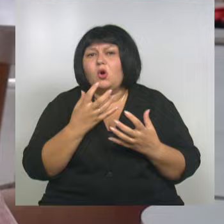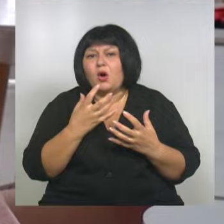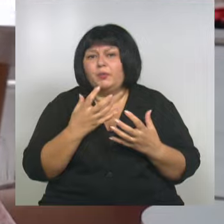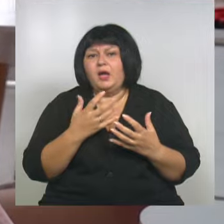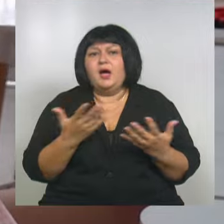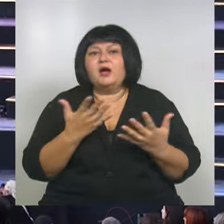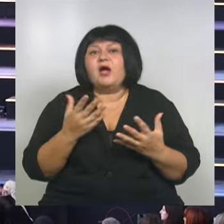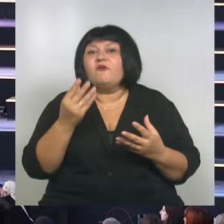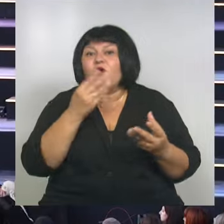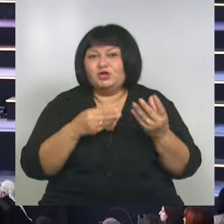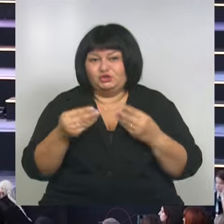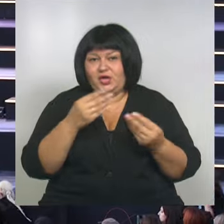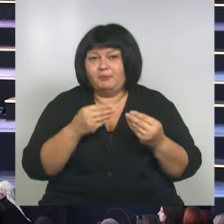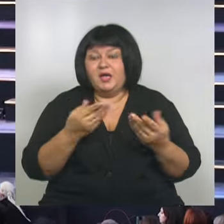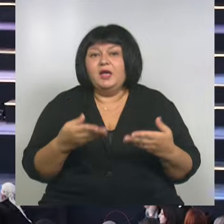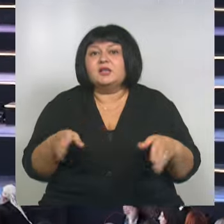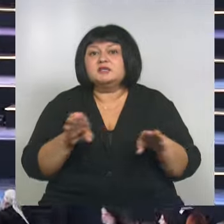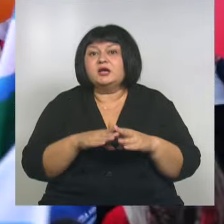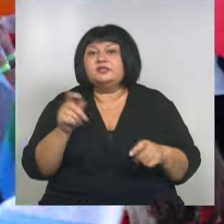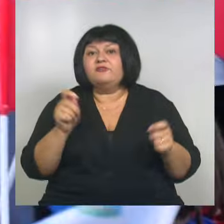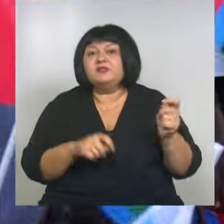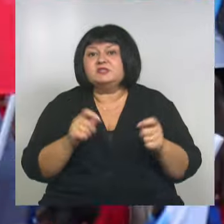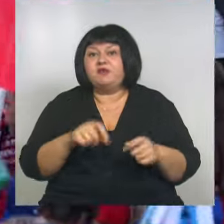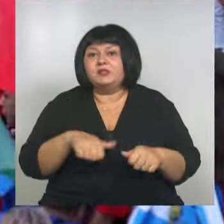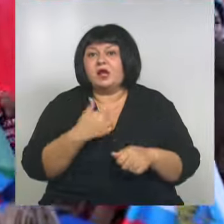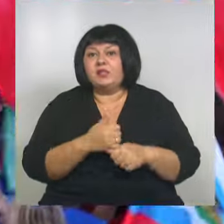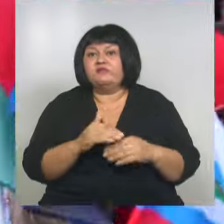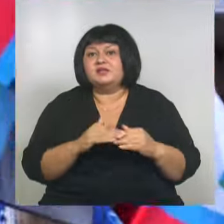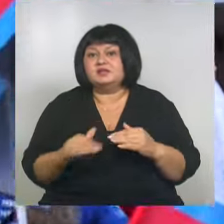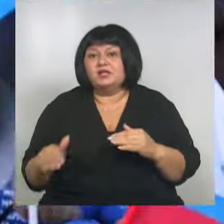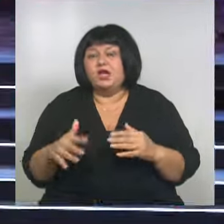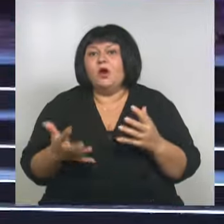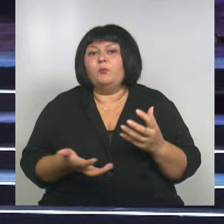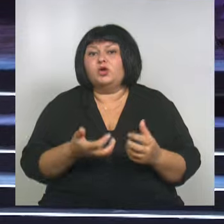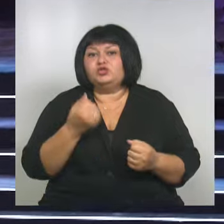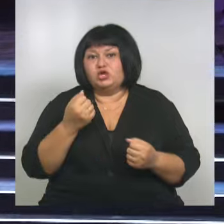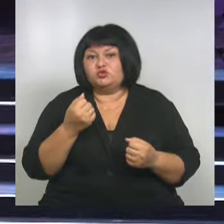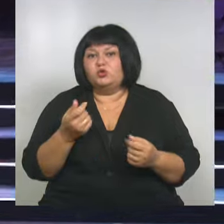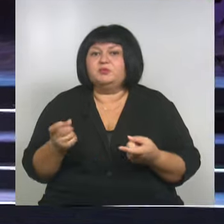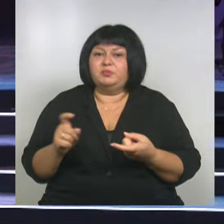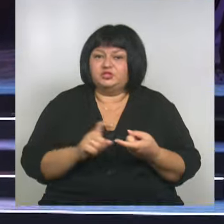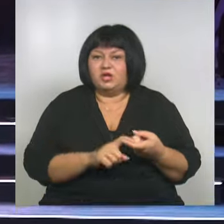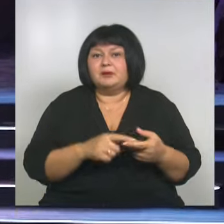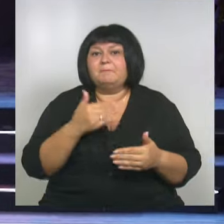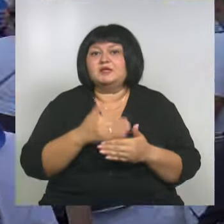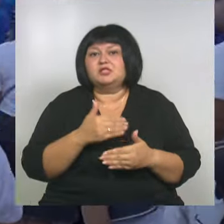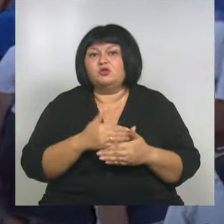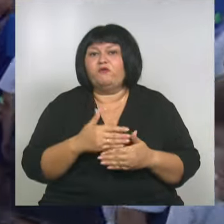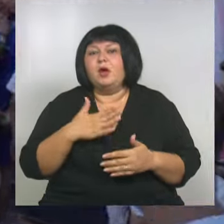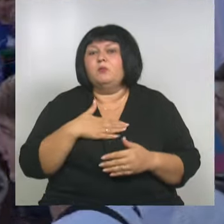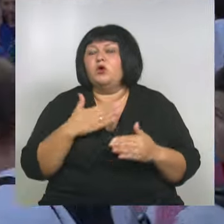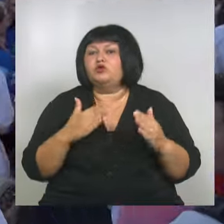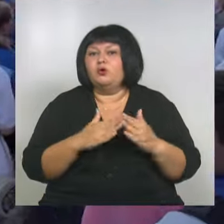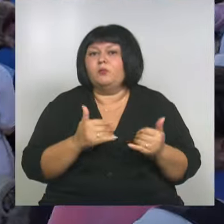какая-то волшебная. На закрытии фестиваля на главной сцене в знак поддержки и сопричастности постановка «Мой дом»,